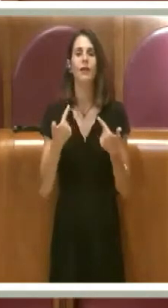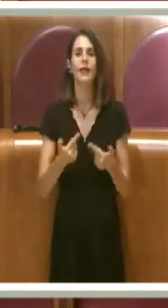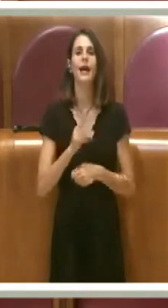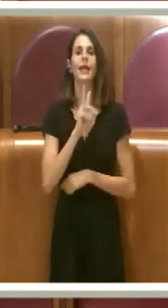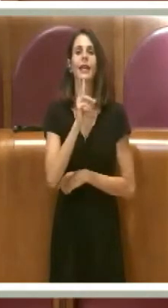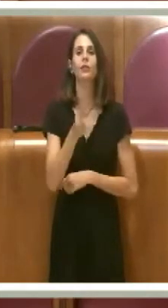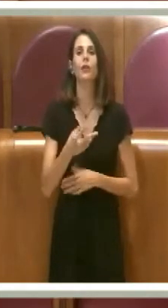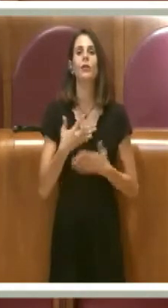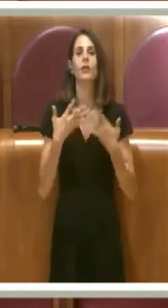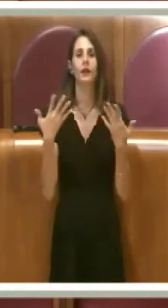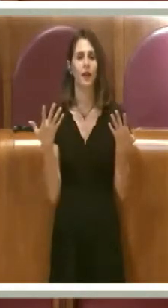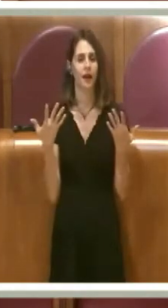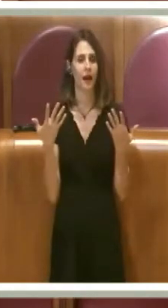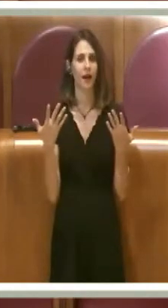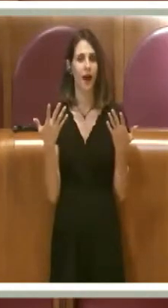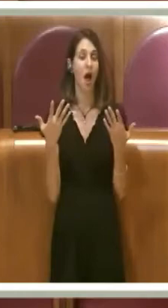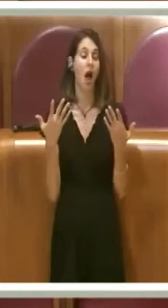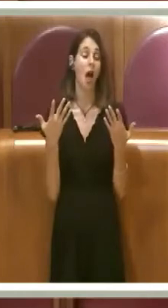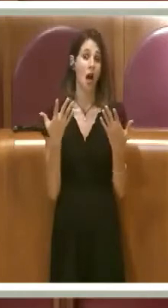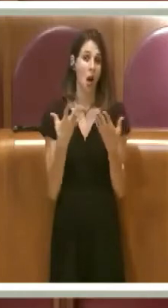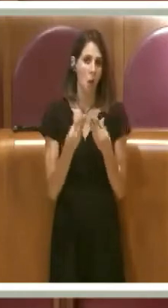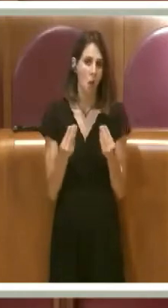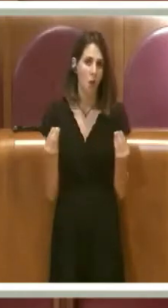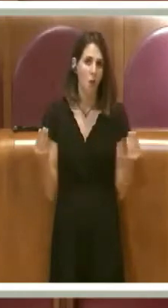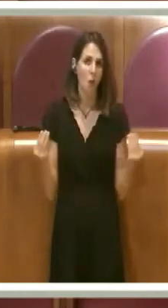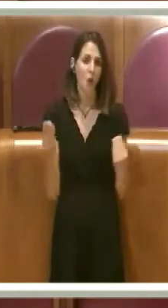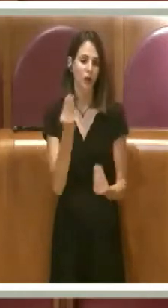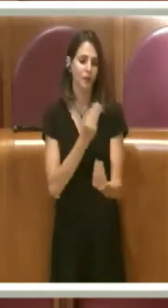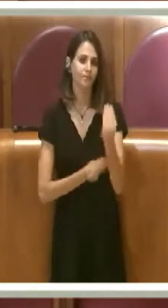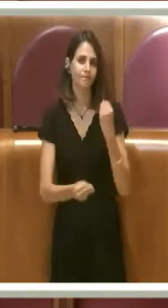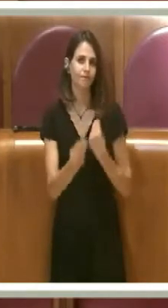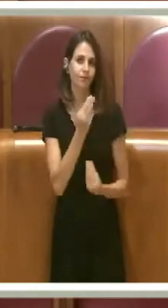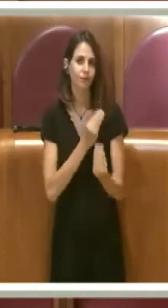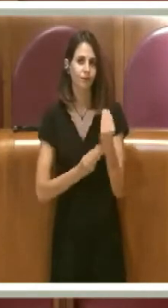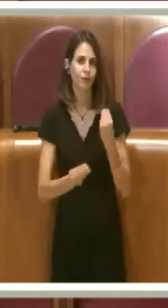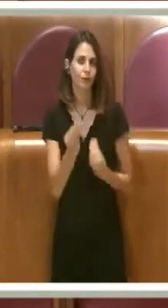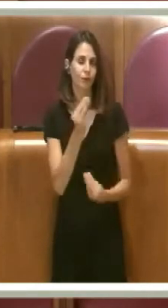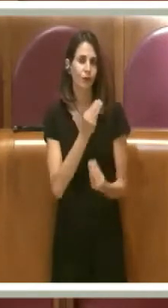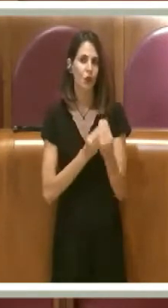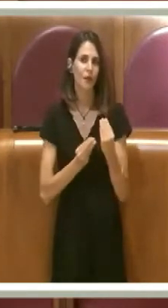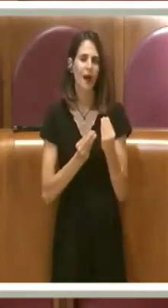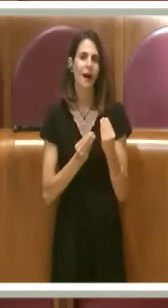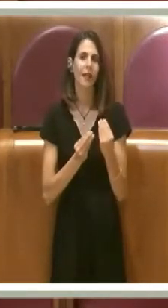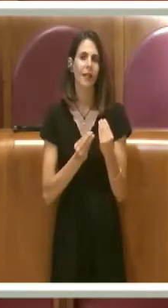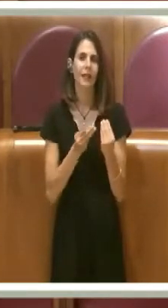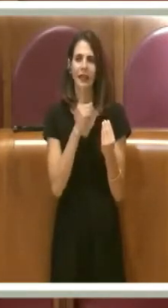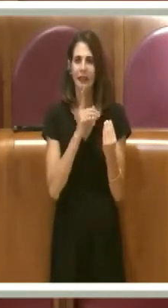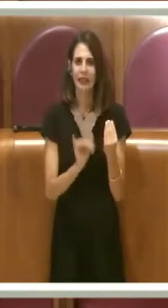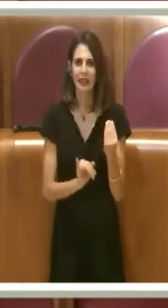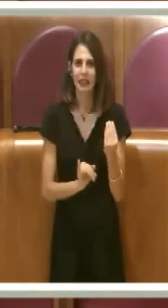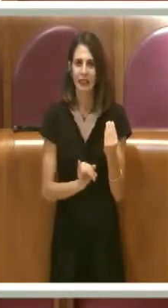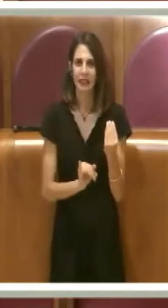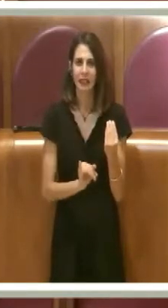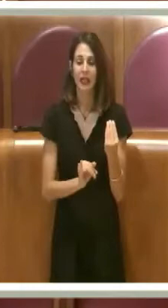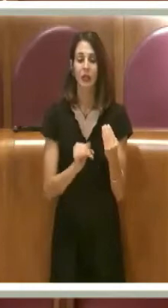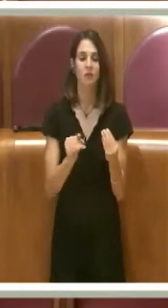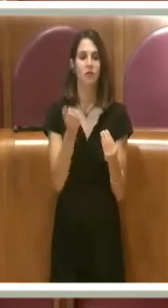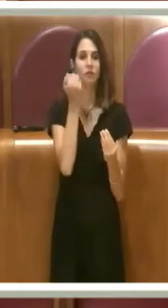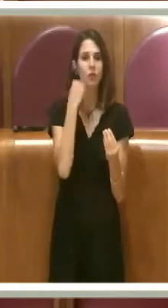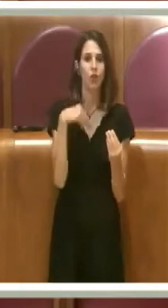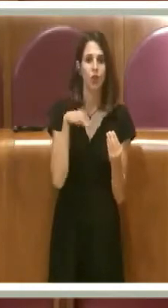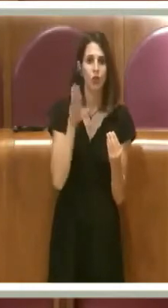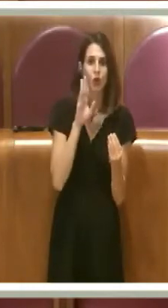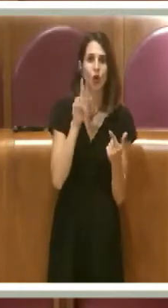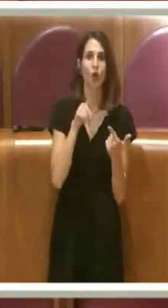modo a molte richieste che pervengono da parte di genitori, da